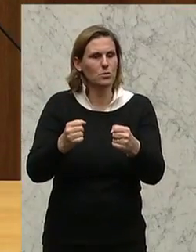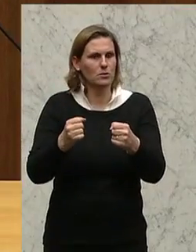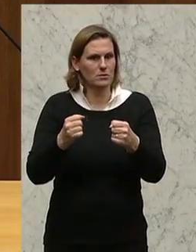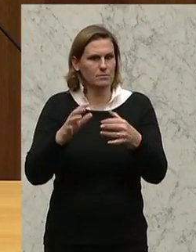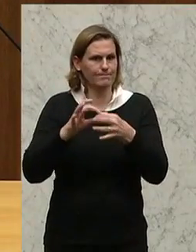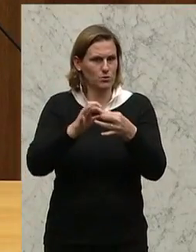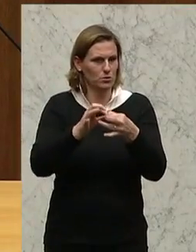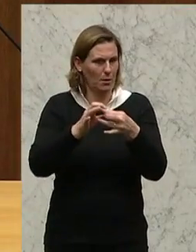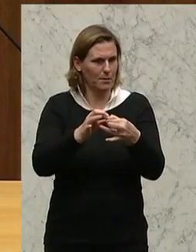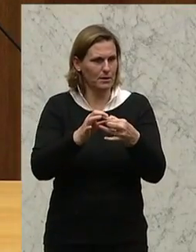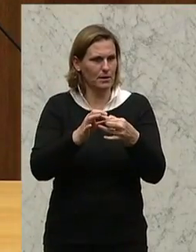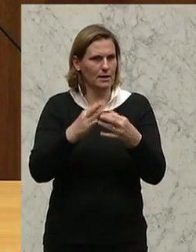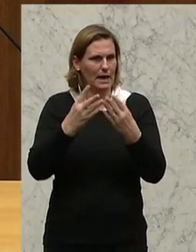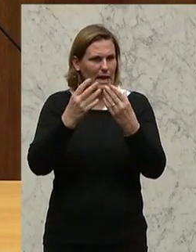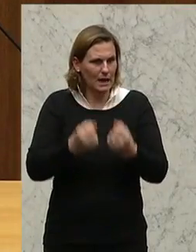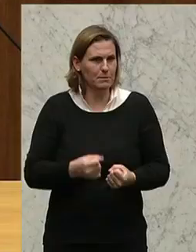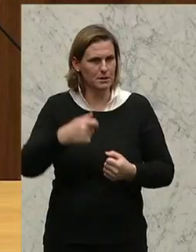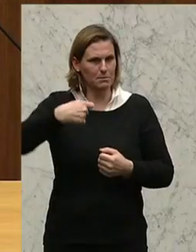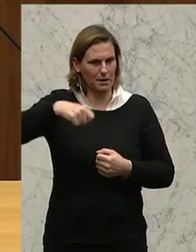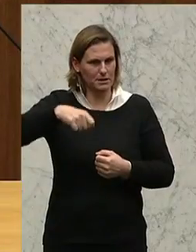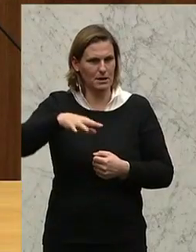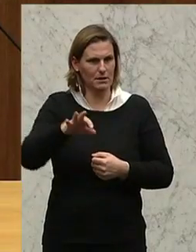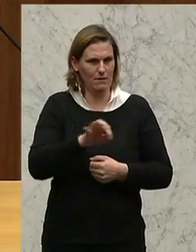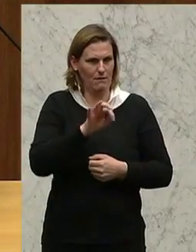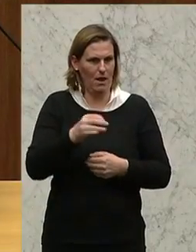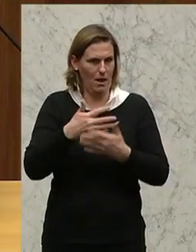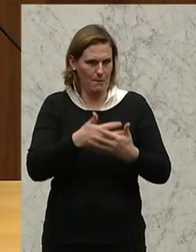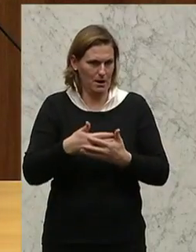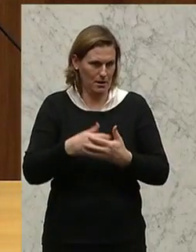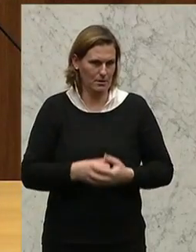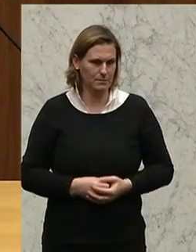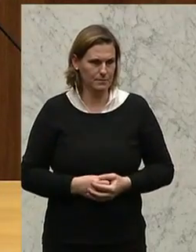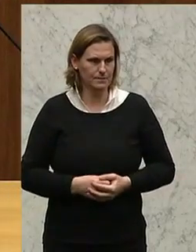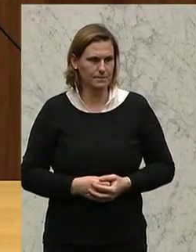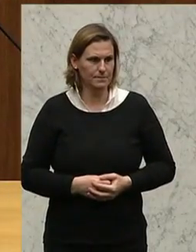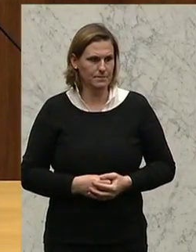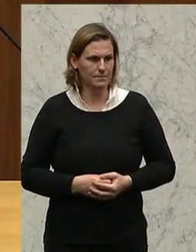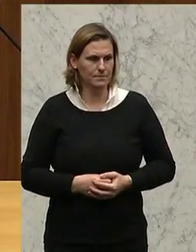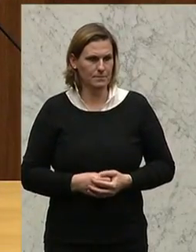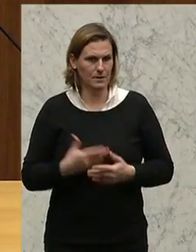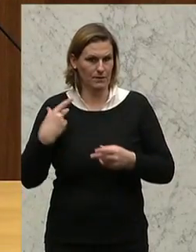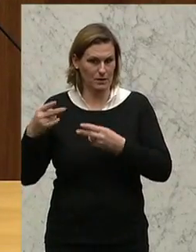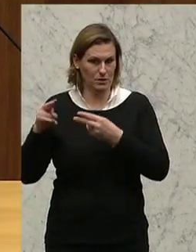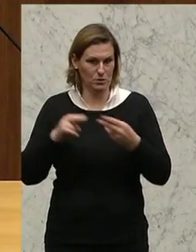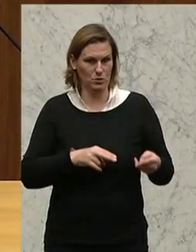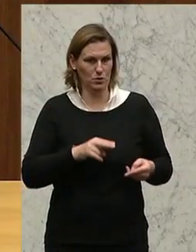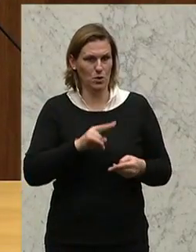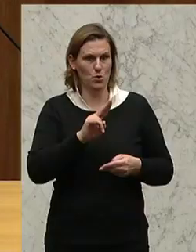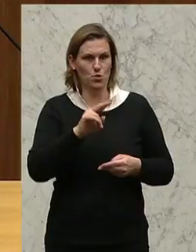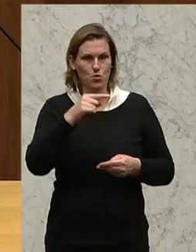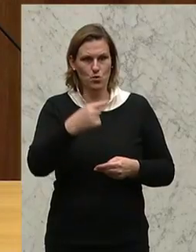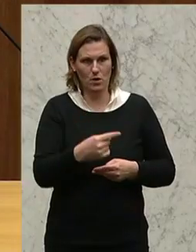Zusammenhang mit dem Ergebnis der Präsidentenwahl in den USA. Und damit sind wir wieder bei der UG 43